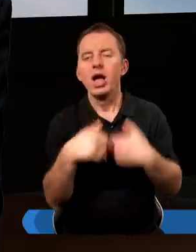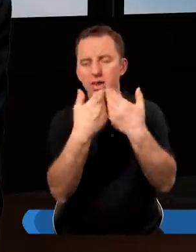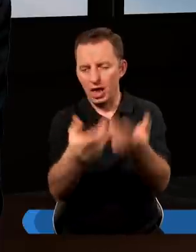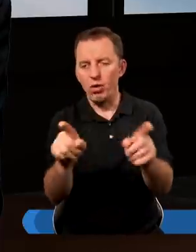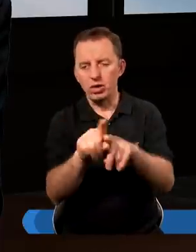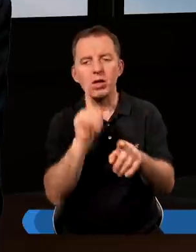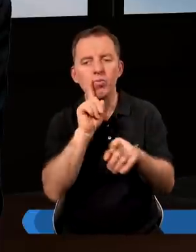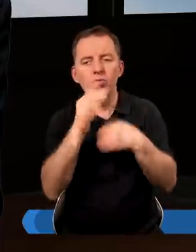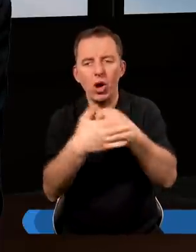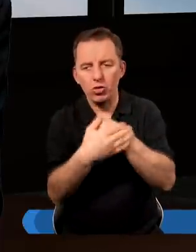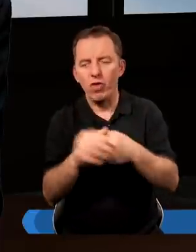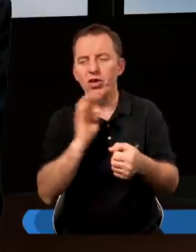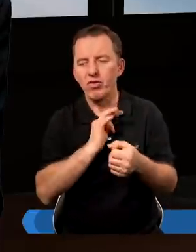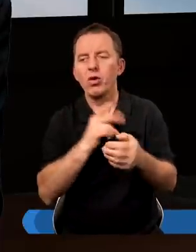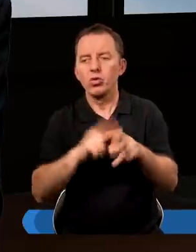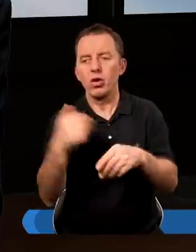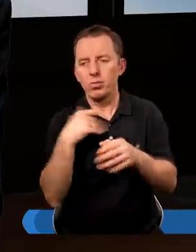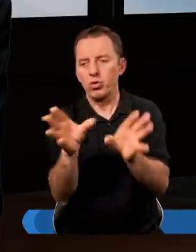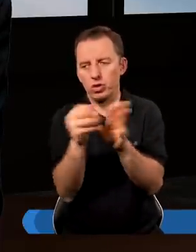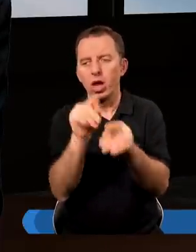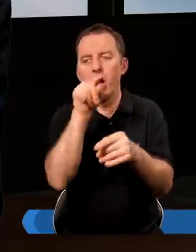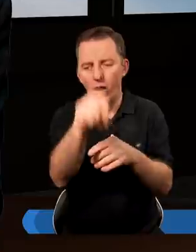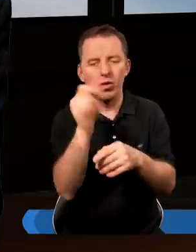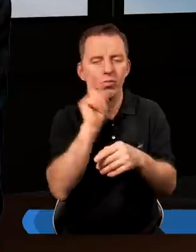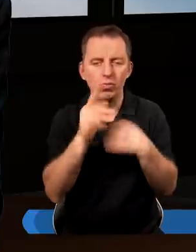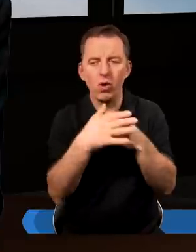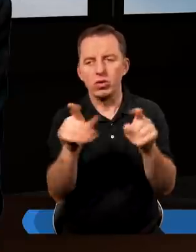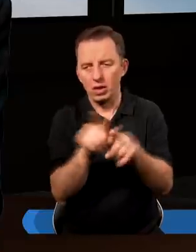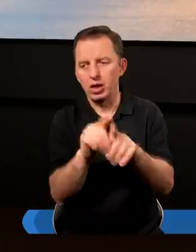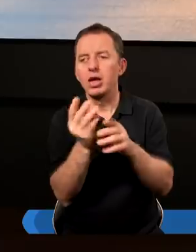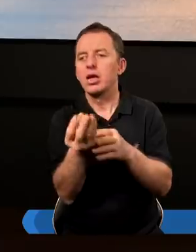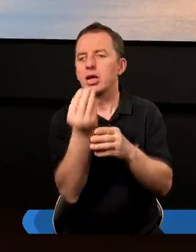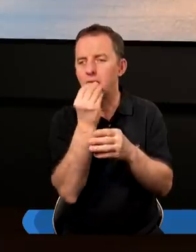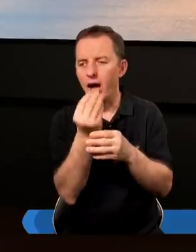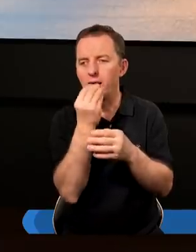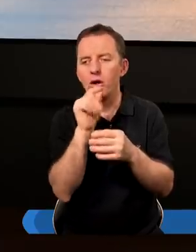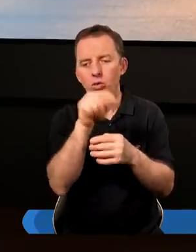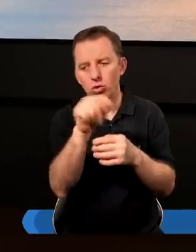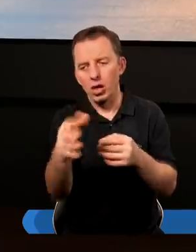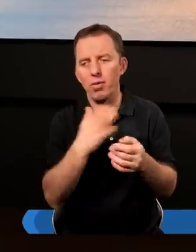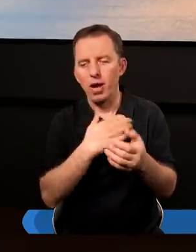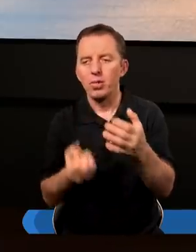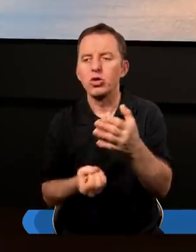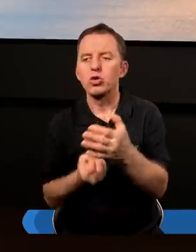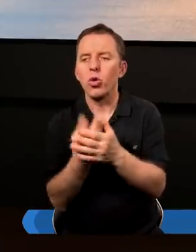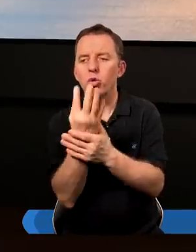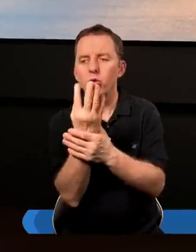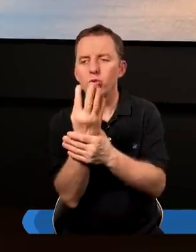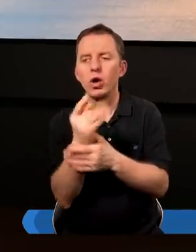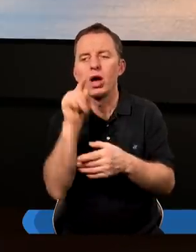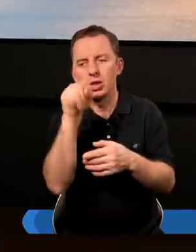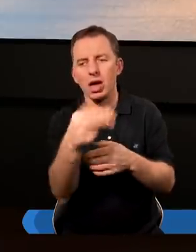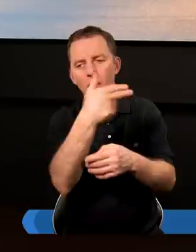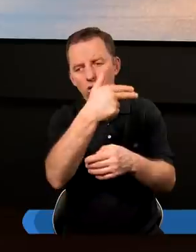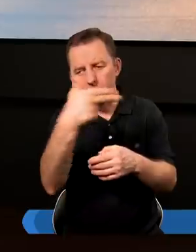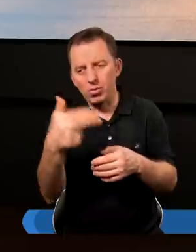Dała też mężowi swemu, który był z nią i on też jadł. A więc tutaj mamy źródło tego